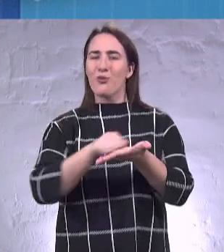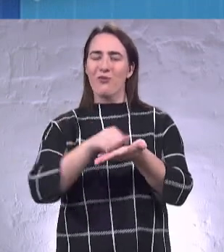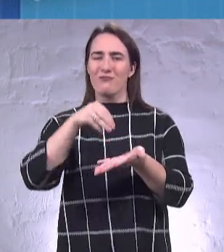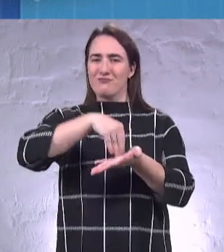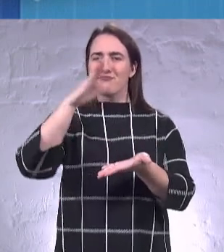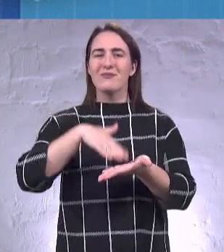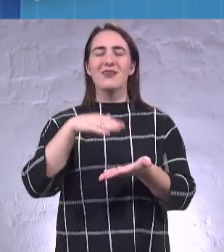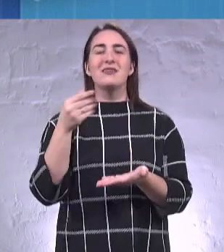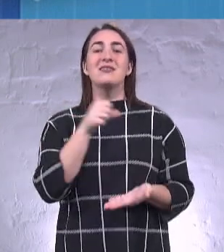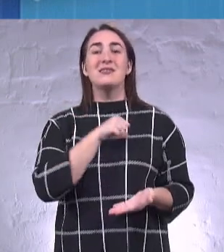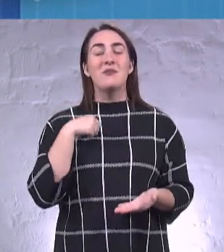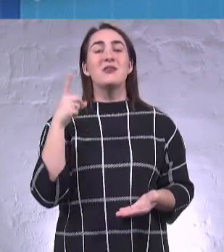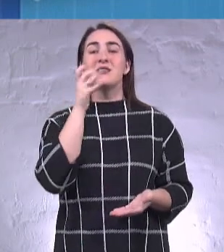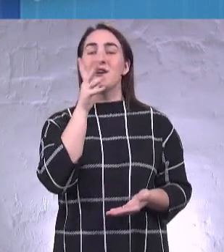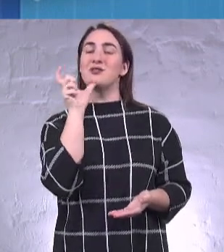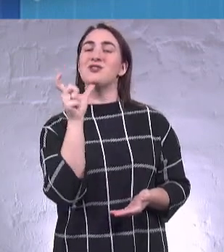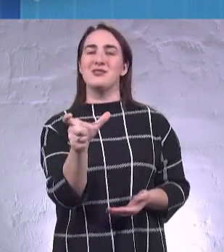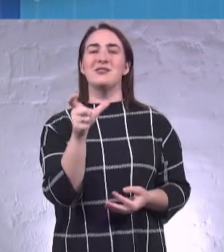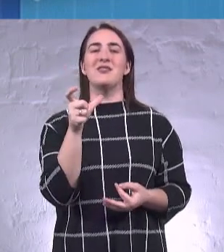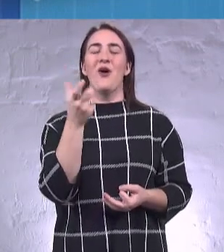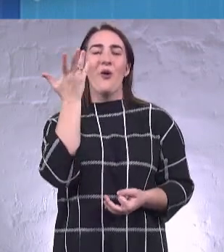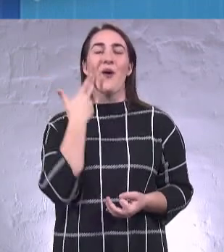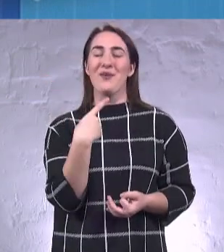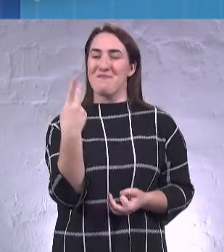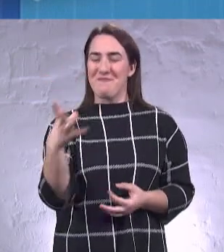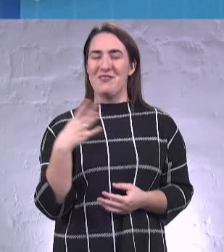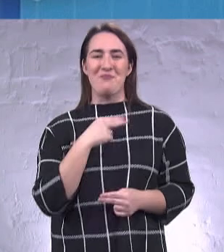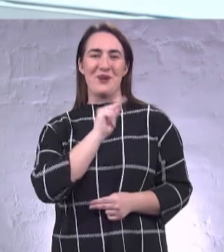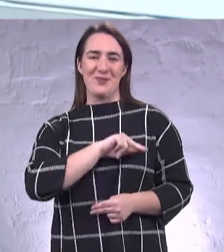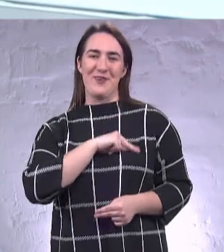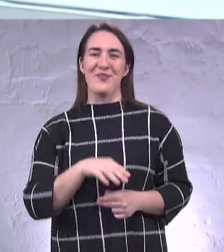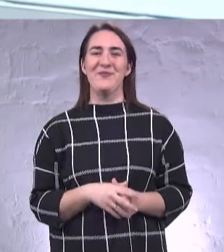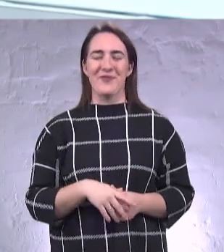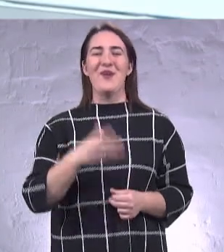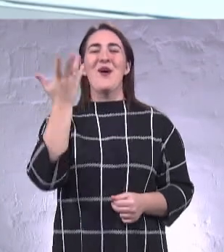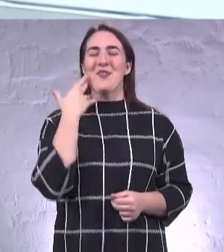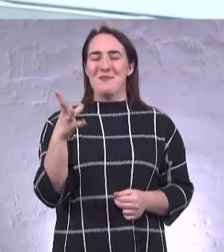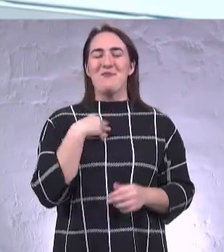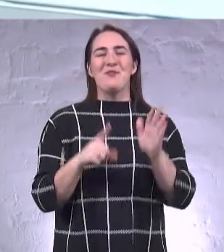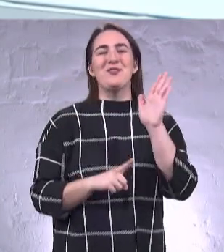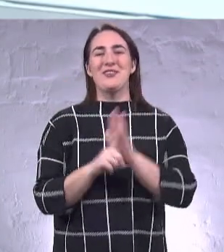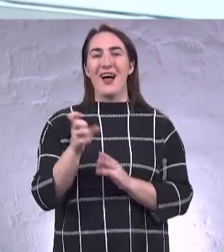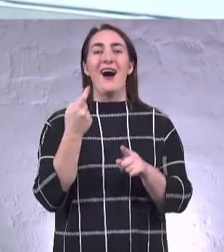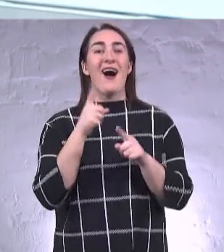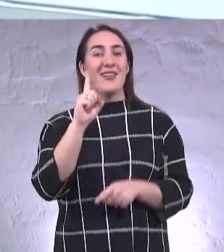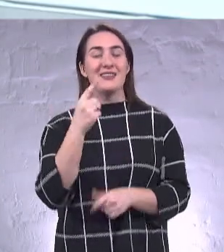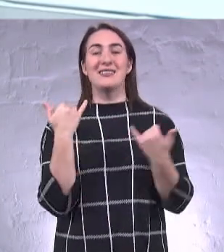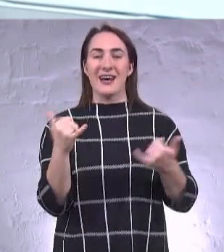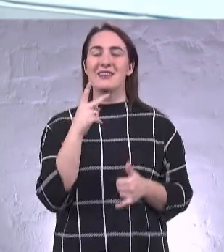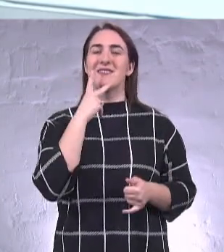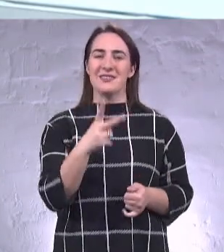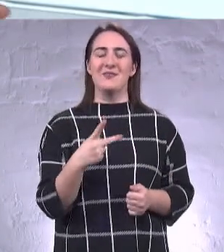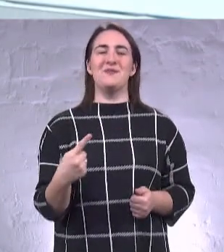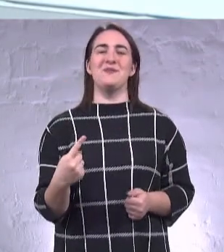саме за часів, коли ми з вами працювали. Так, тоді, коли ми починали, так. Але зараз, зараз дивіться, мені